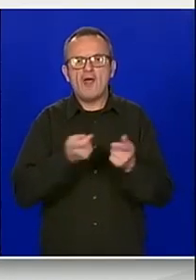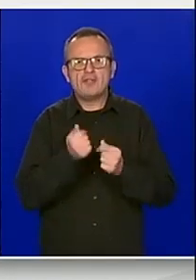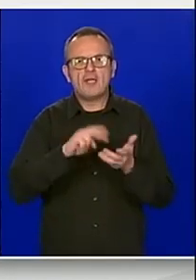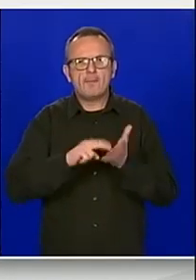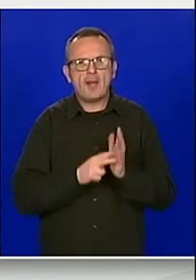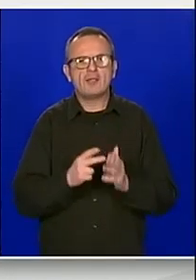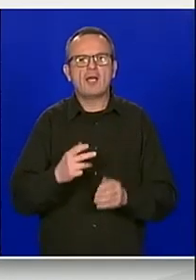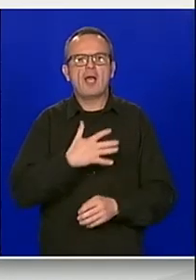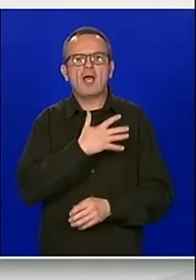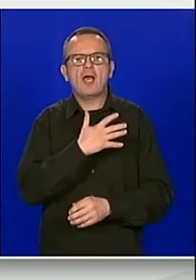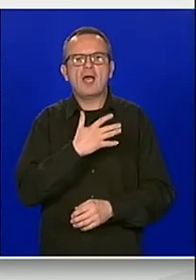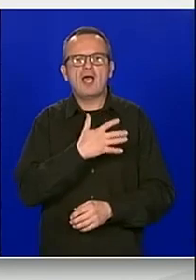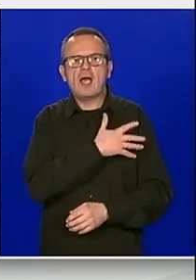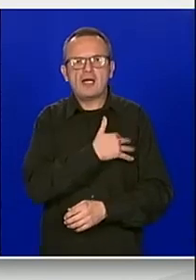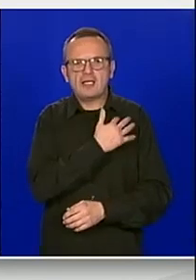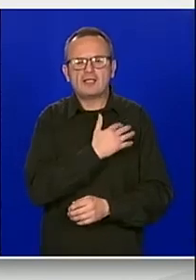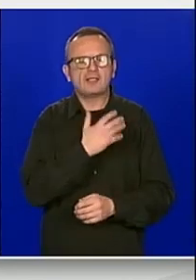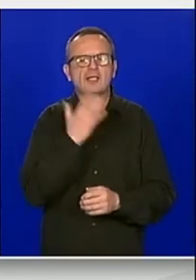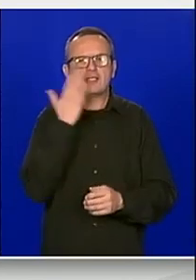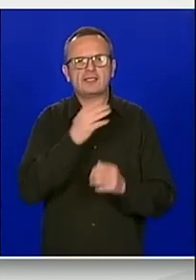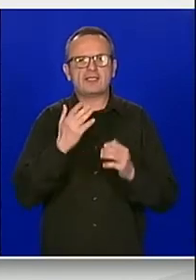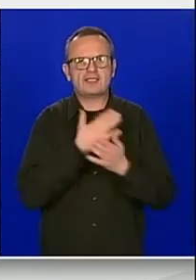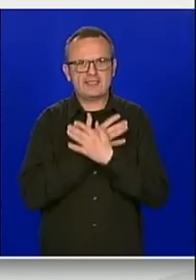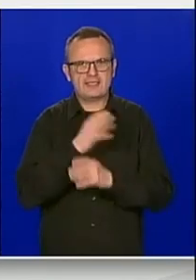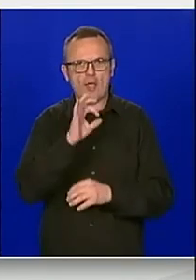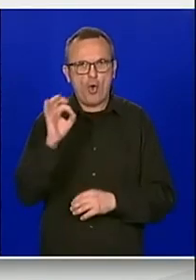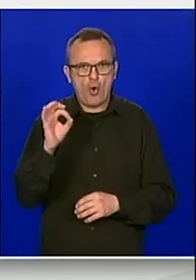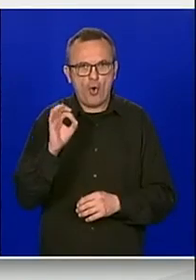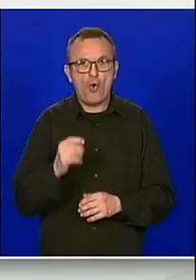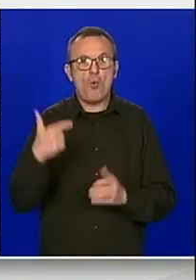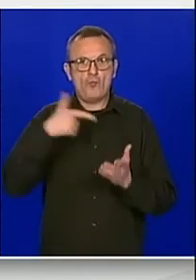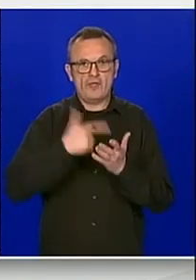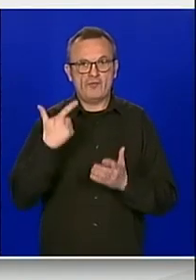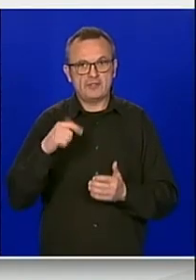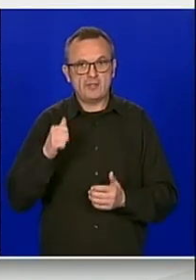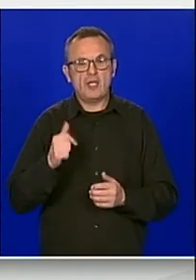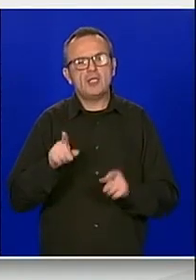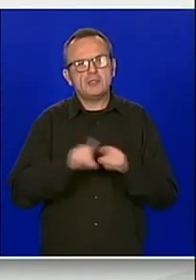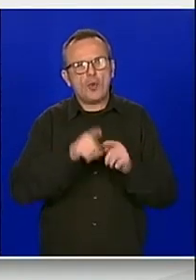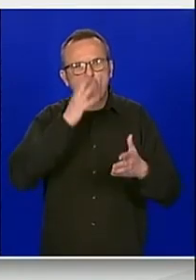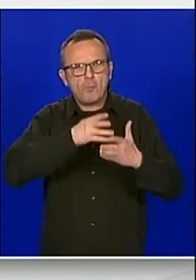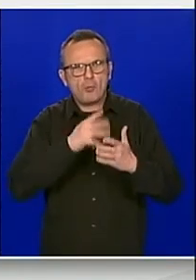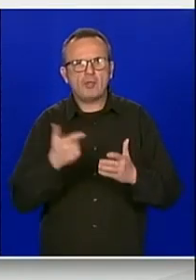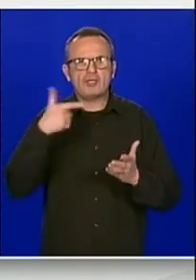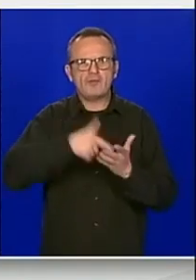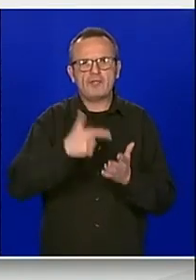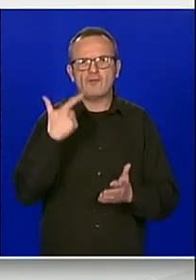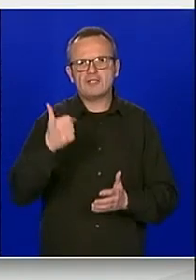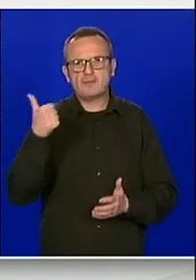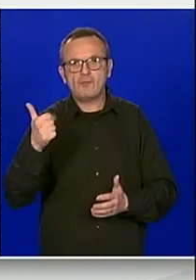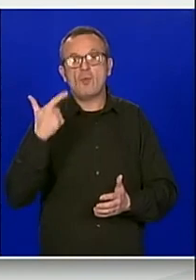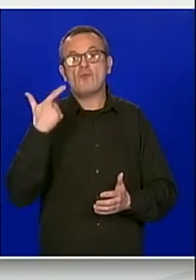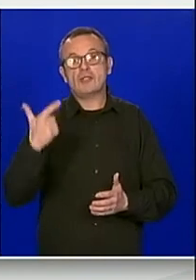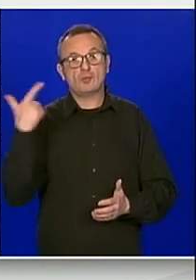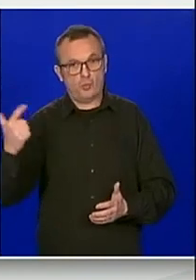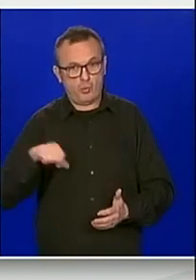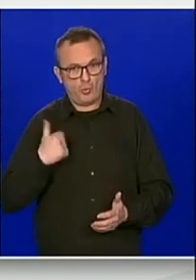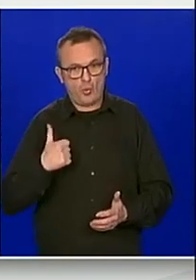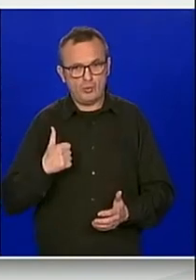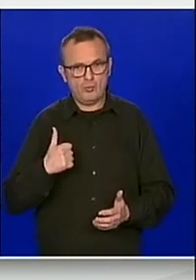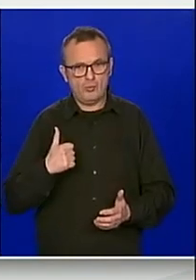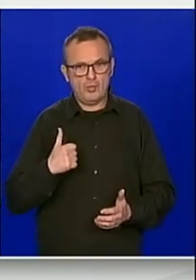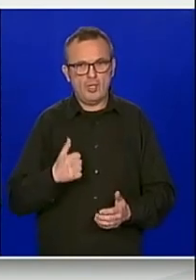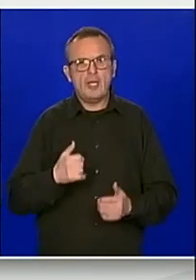zavoda za mirovinsko osiguranje za 2020. godinu i u projekcijama za 2021. i 2022. godinu,